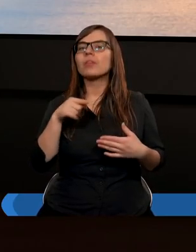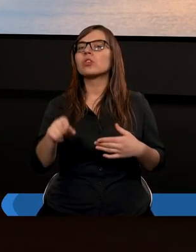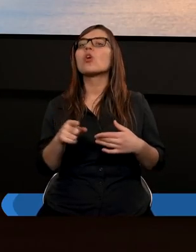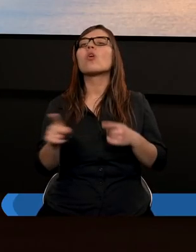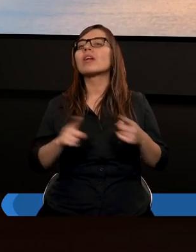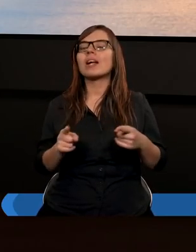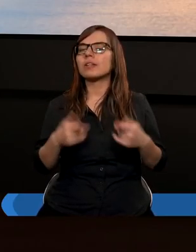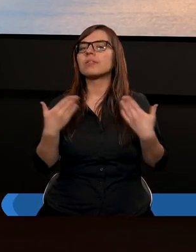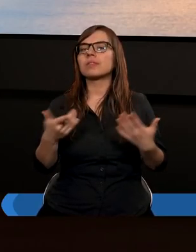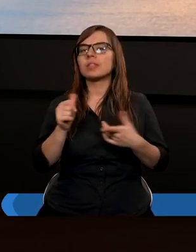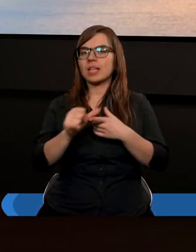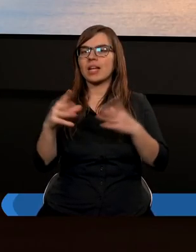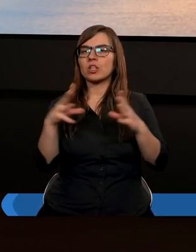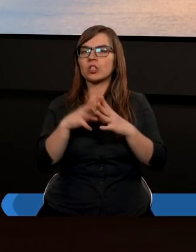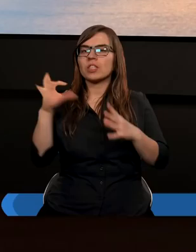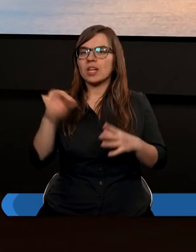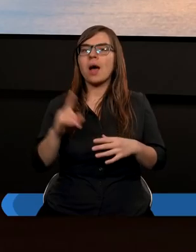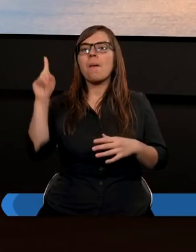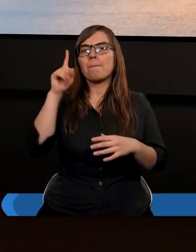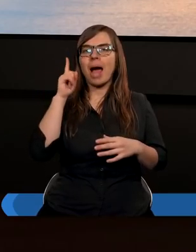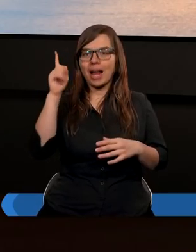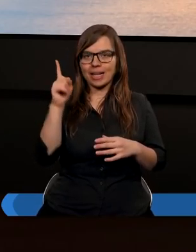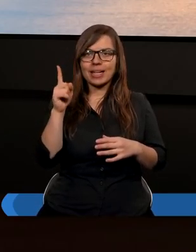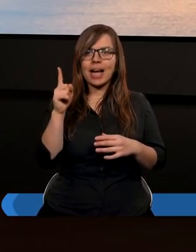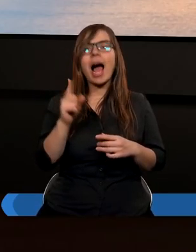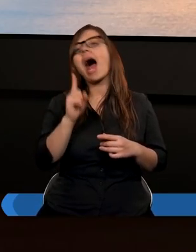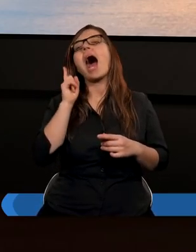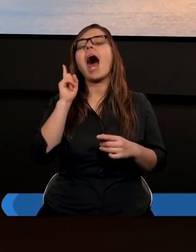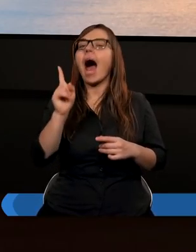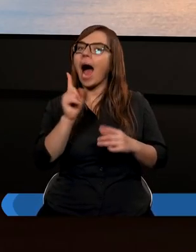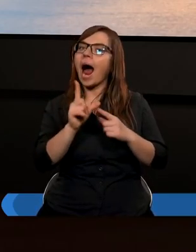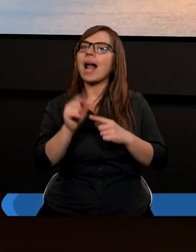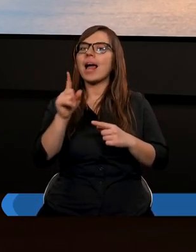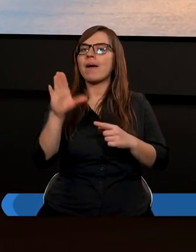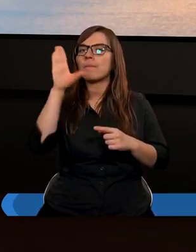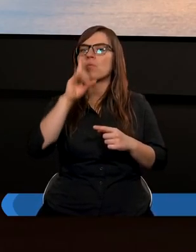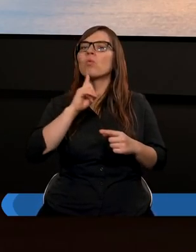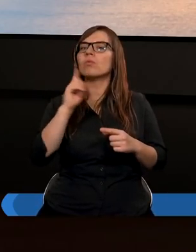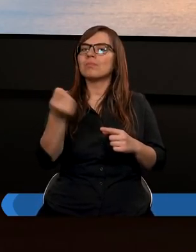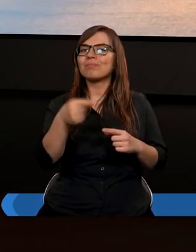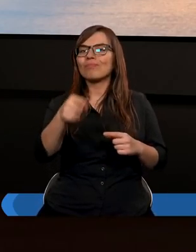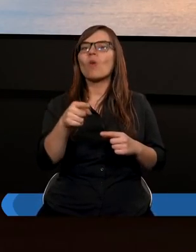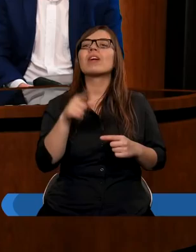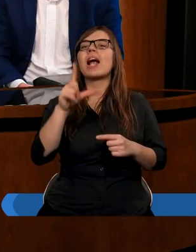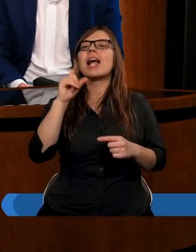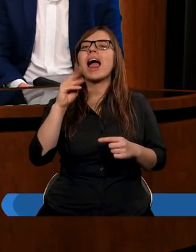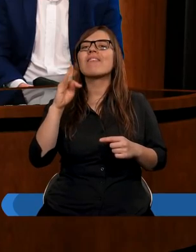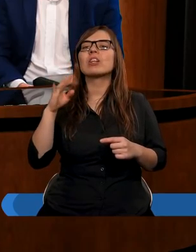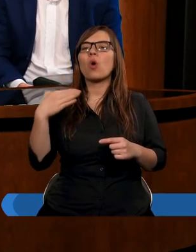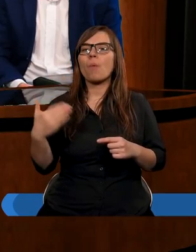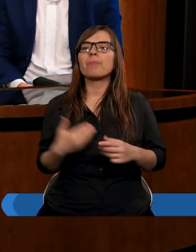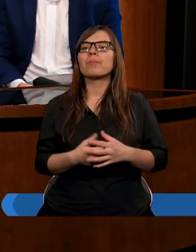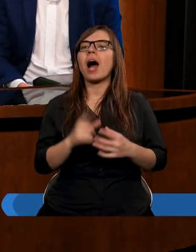to dziesięcina pańska, ale Bóg powierzył ją lewitom. No tak, ale